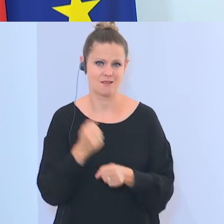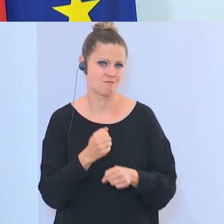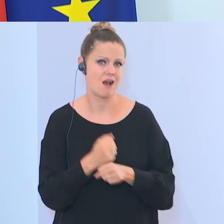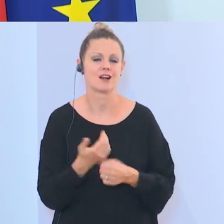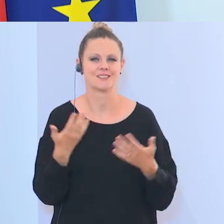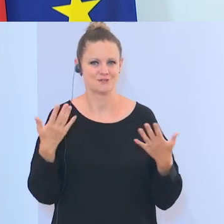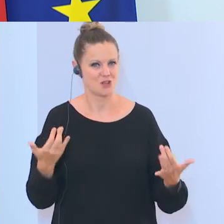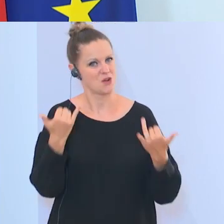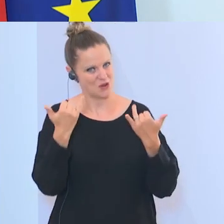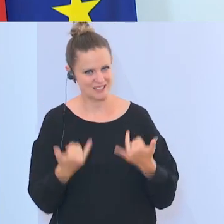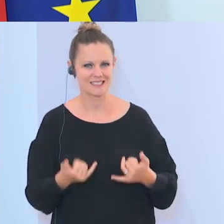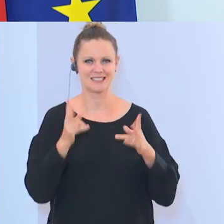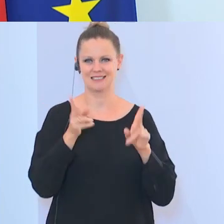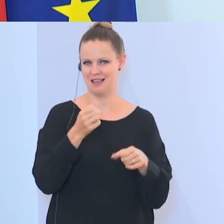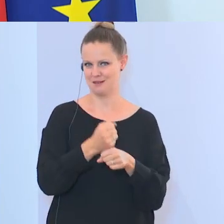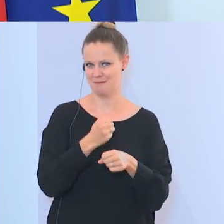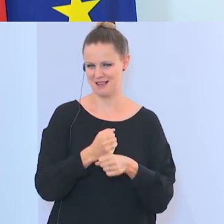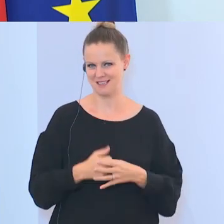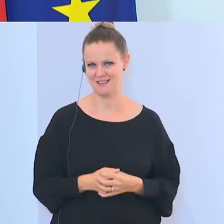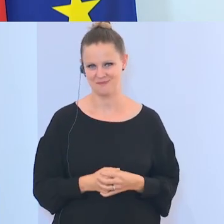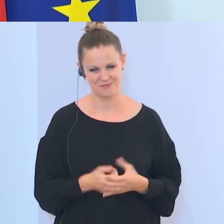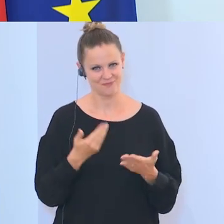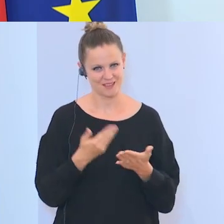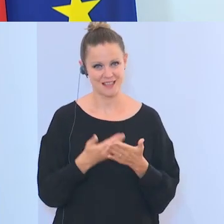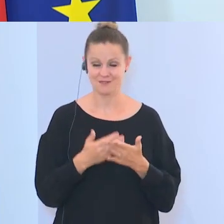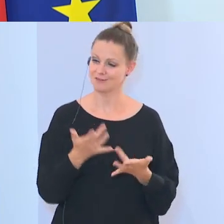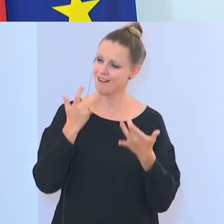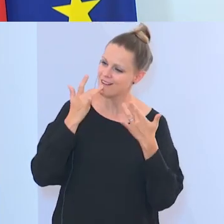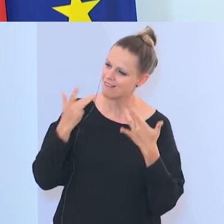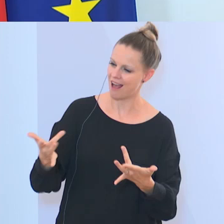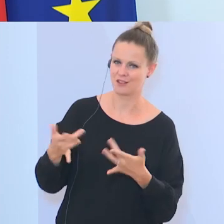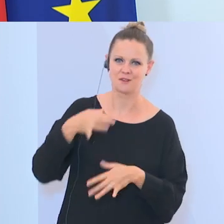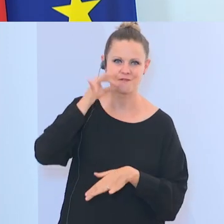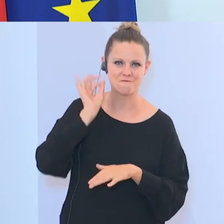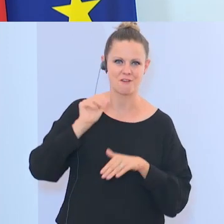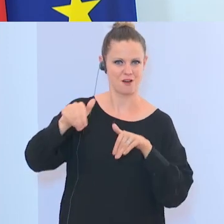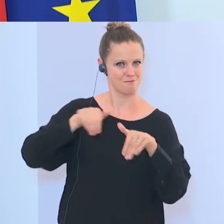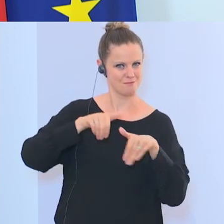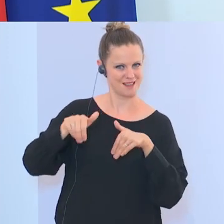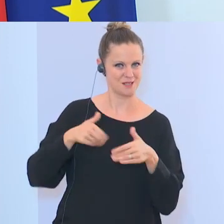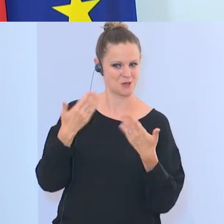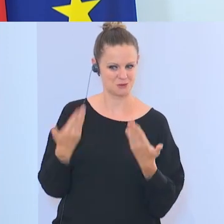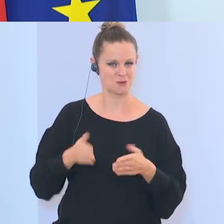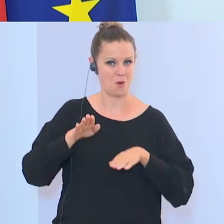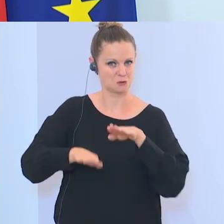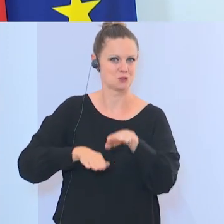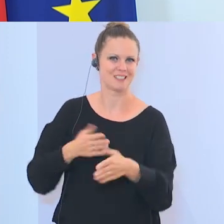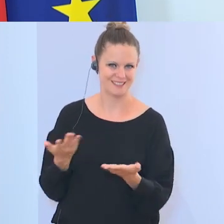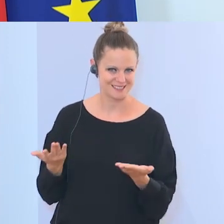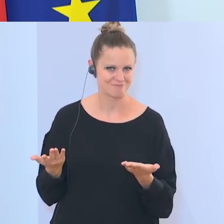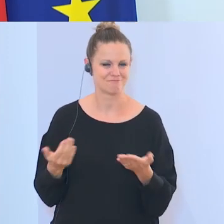was jetzt geschehen sollte. Und deshalb gratuliere ich Ihnen, liebe Frau Ministerin, auch für diesen Schritt und